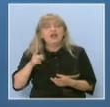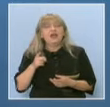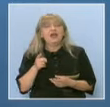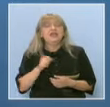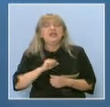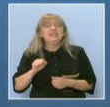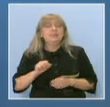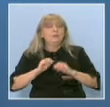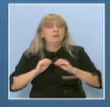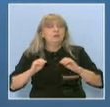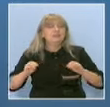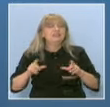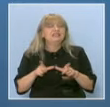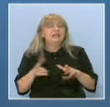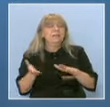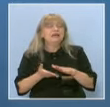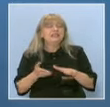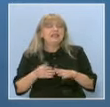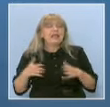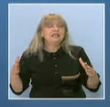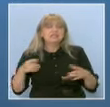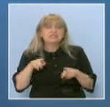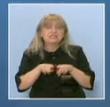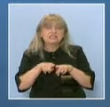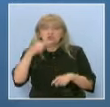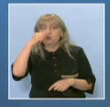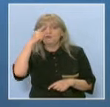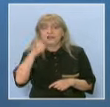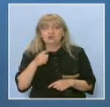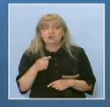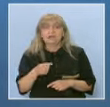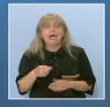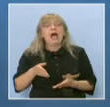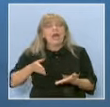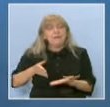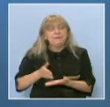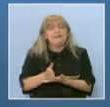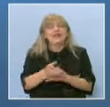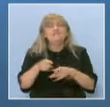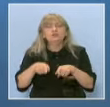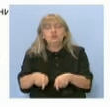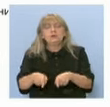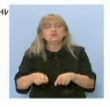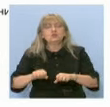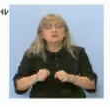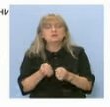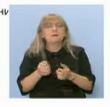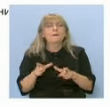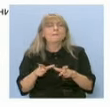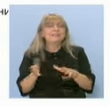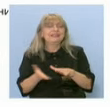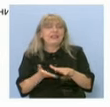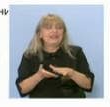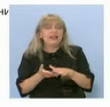преподаването от материала е много важен, като материалът не е... А препускането през този материал, защото